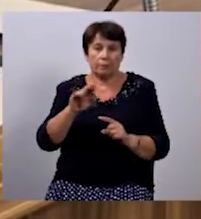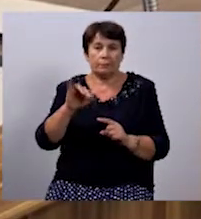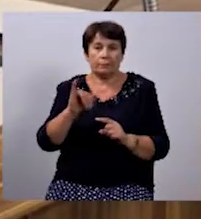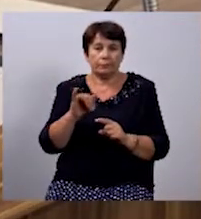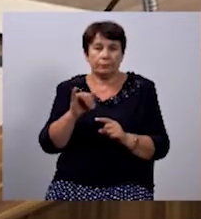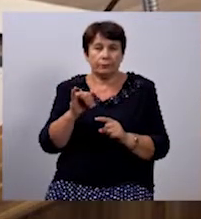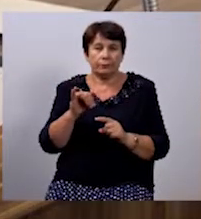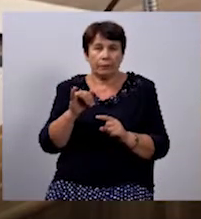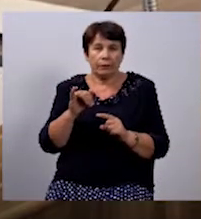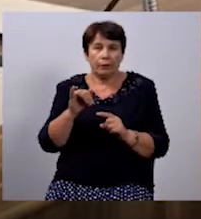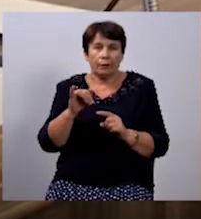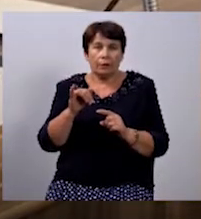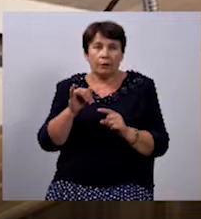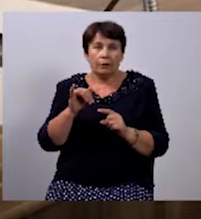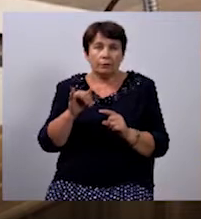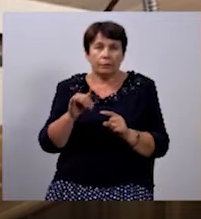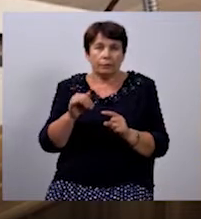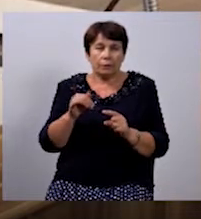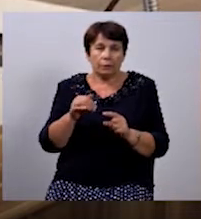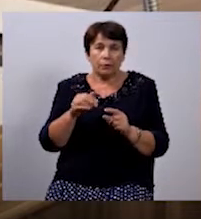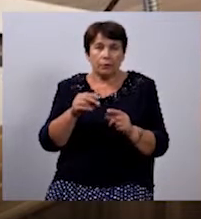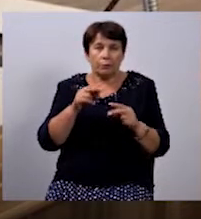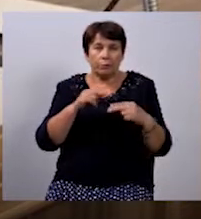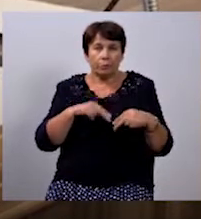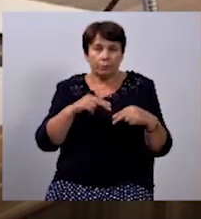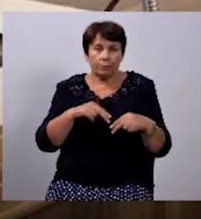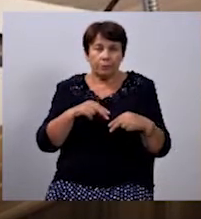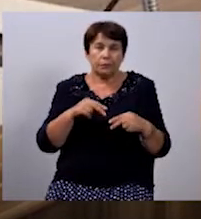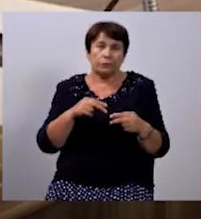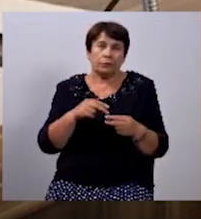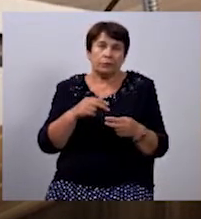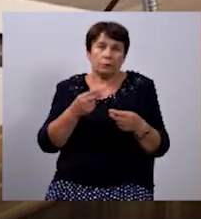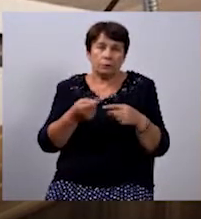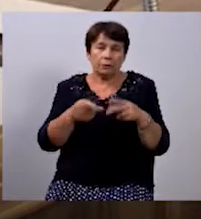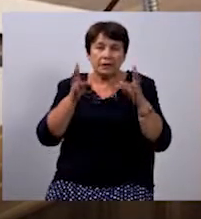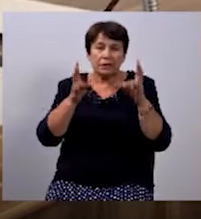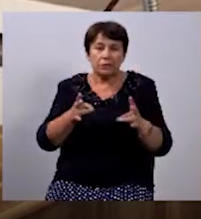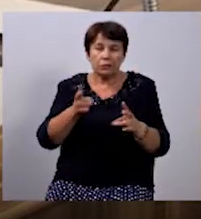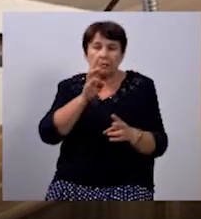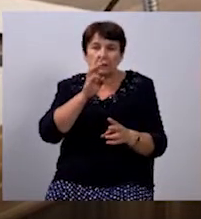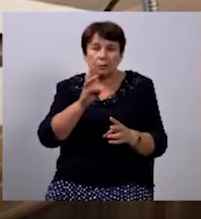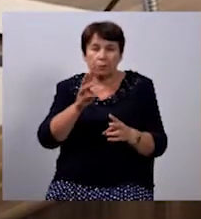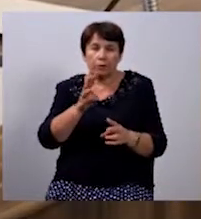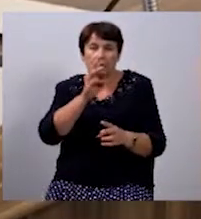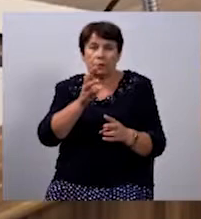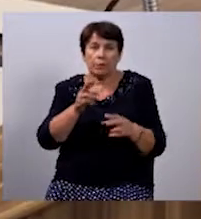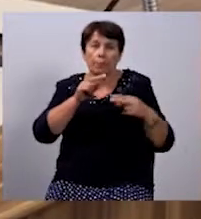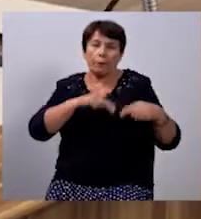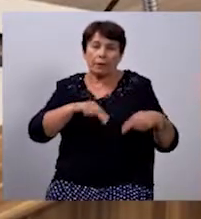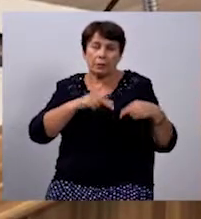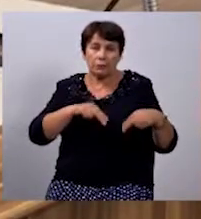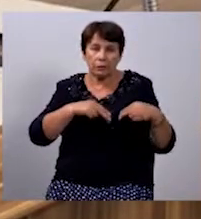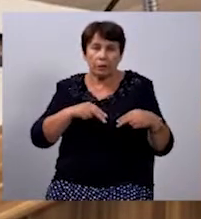інформацією 18 обласних організацій профспілки працівників охорони здоров'я факти на сучасної виплати заробітної плати працівникам